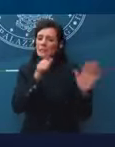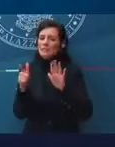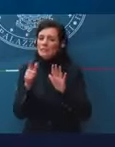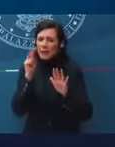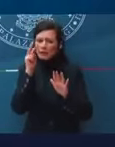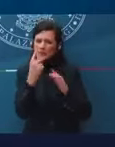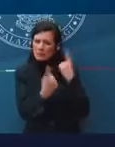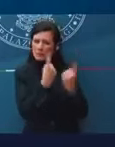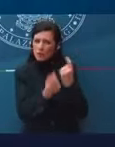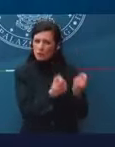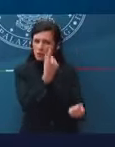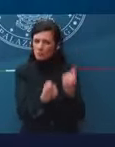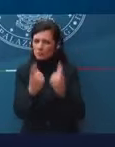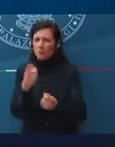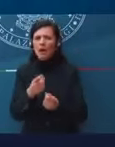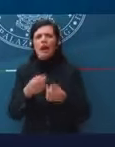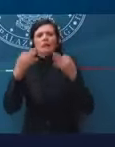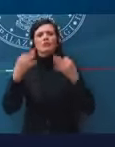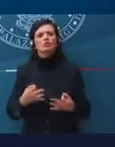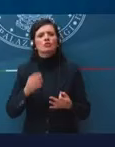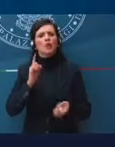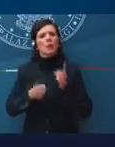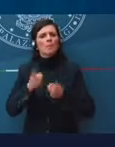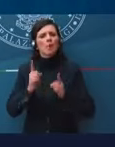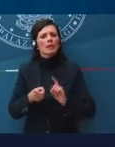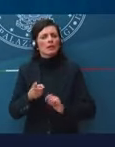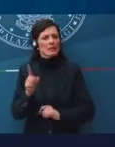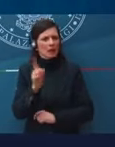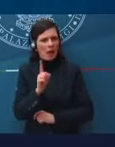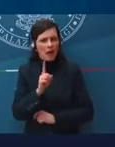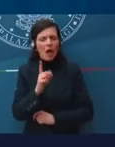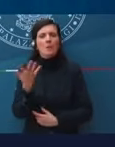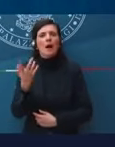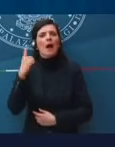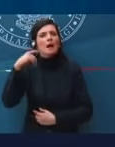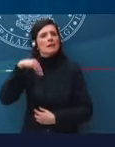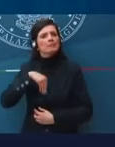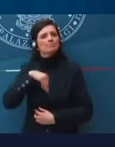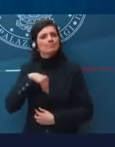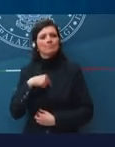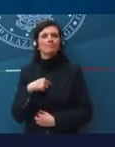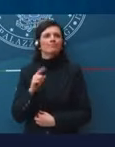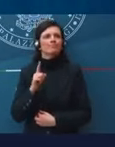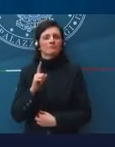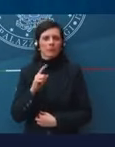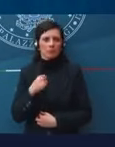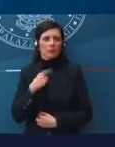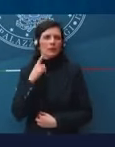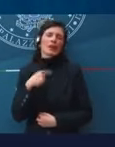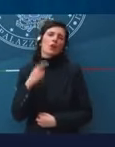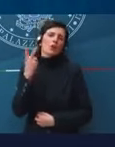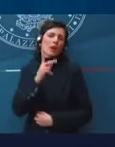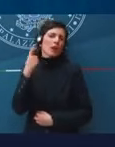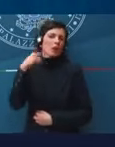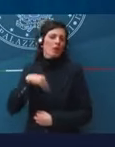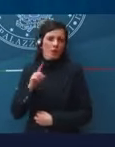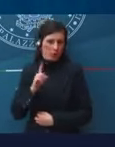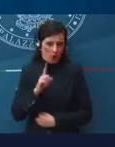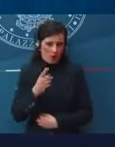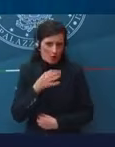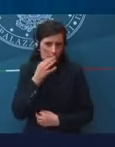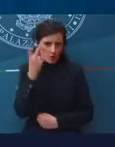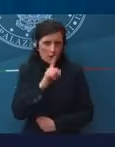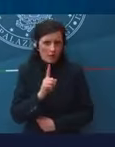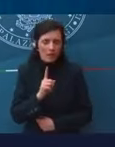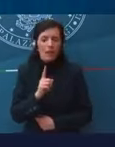la decisione non è stata politica, ma dire che non ci siamo sentiti non sarebbe vero. Tutte le persone, tutti i